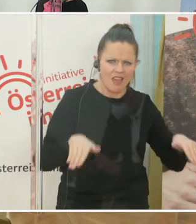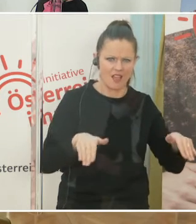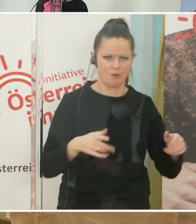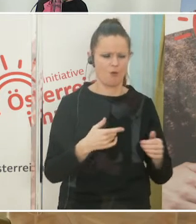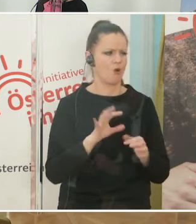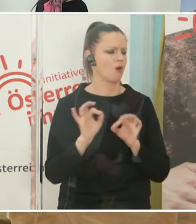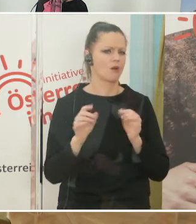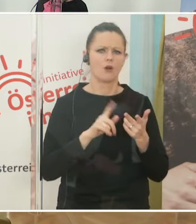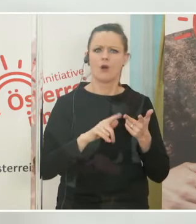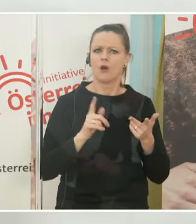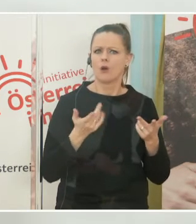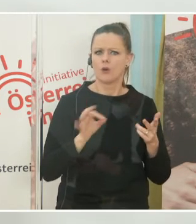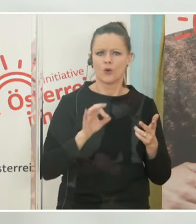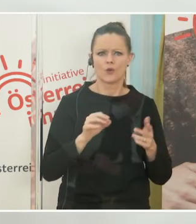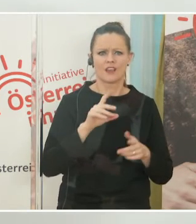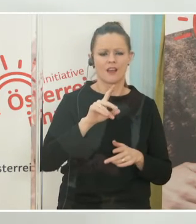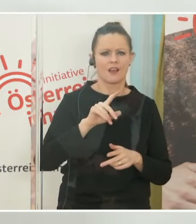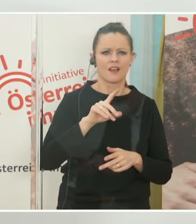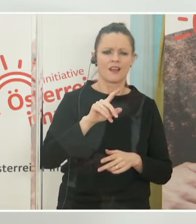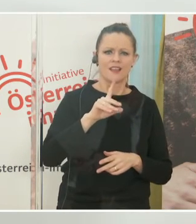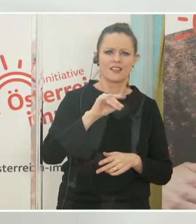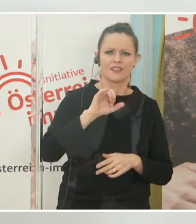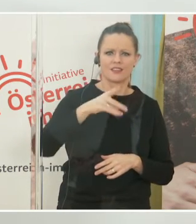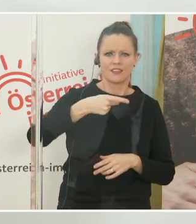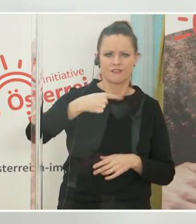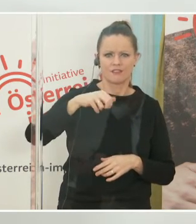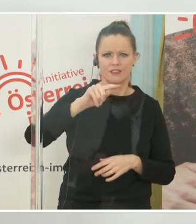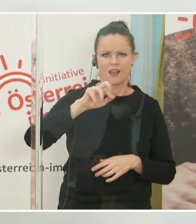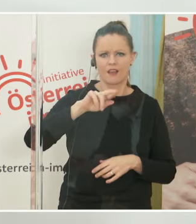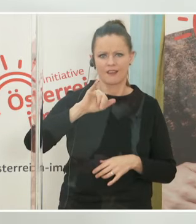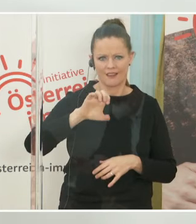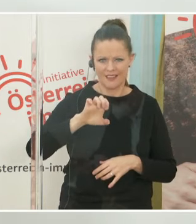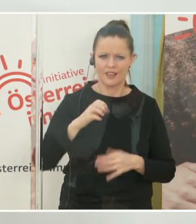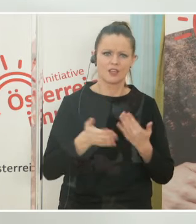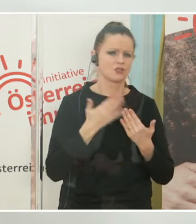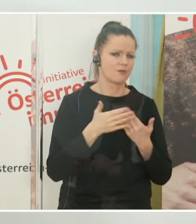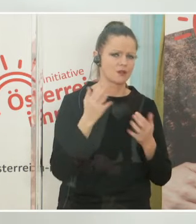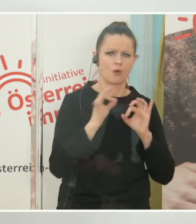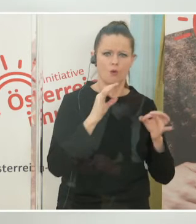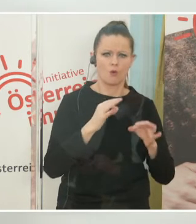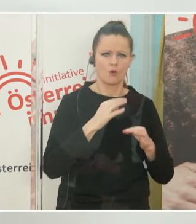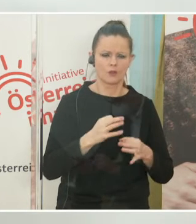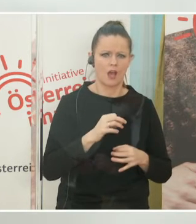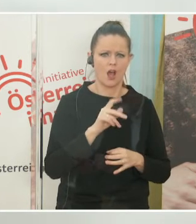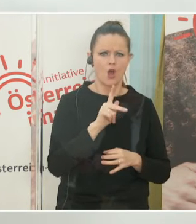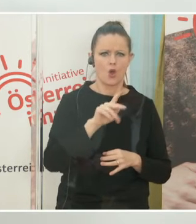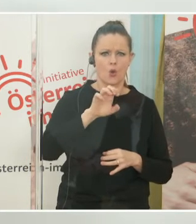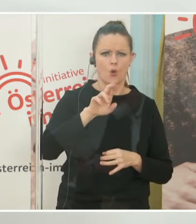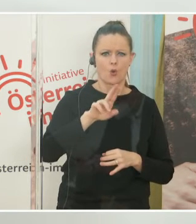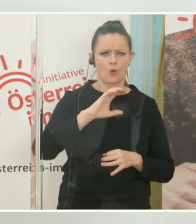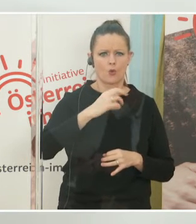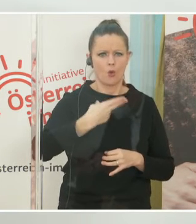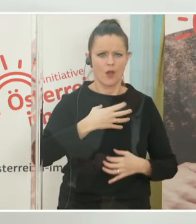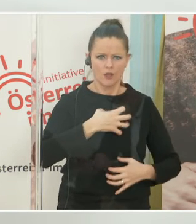das Beenden der Diphterieaktivität in Europa ist seit vielen Jahrzehnten oder Keuchhusten und vieles andere mehr.